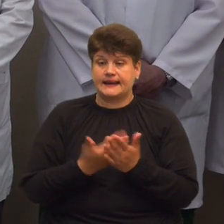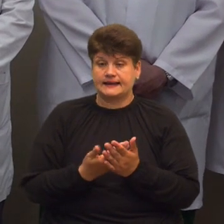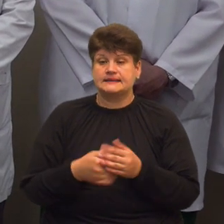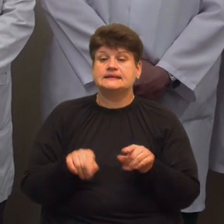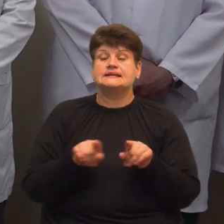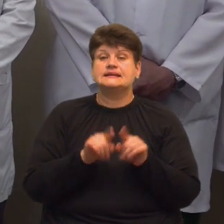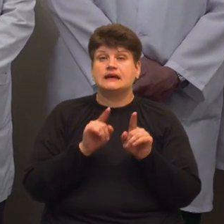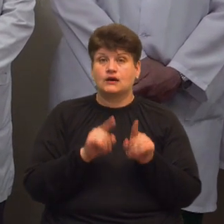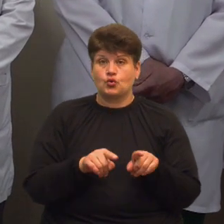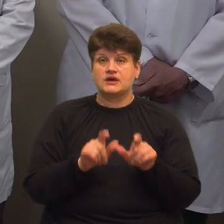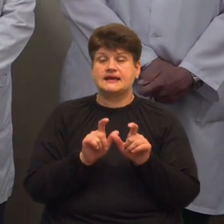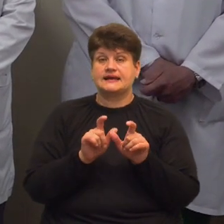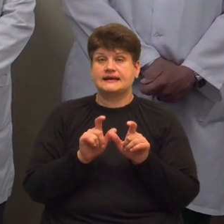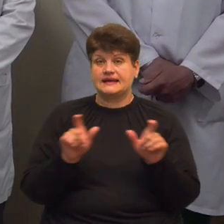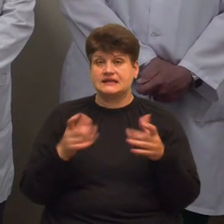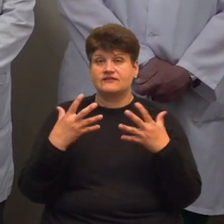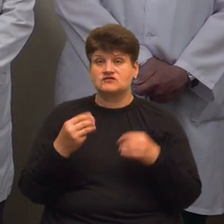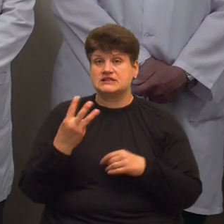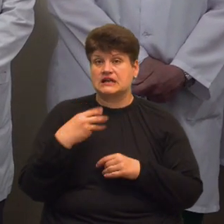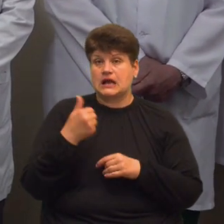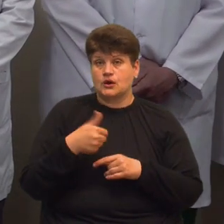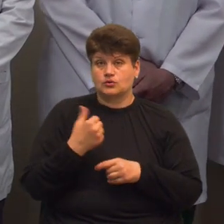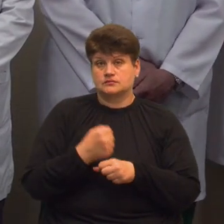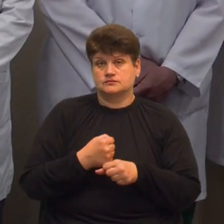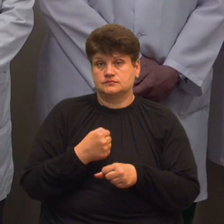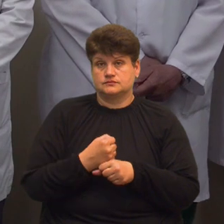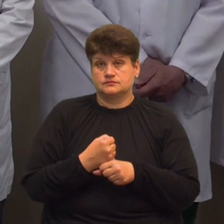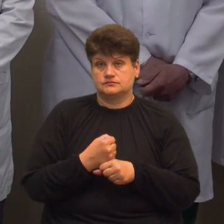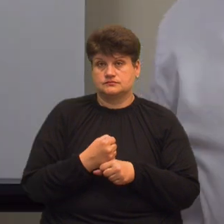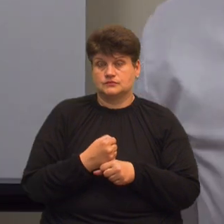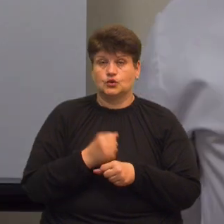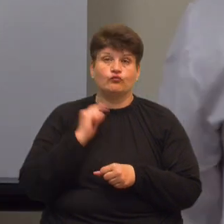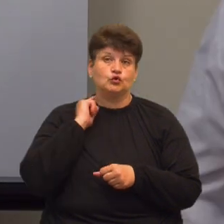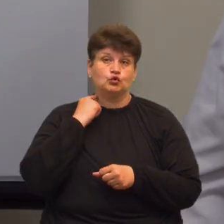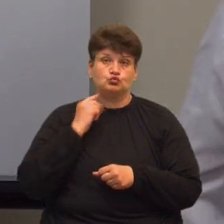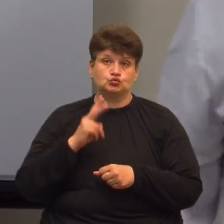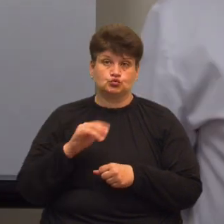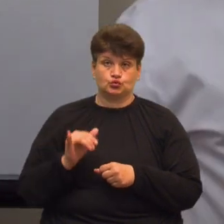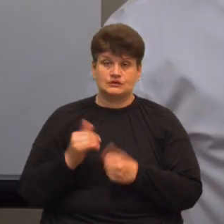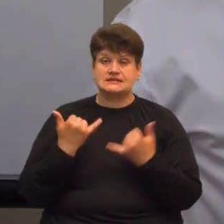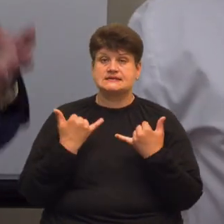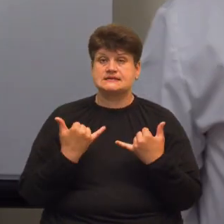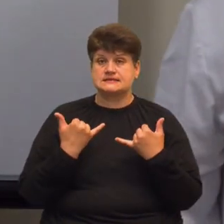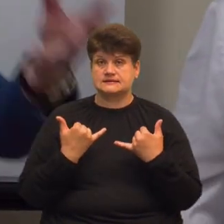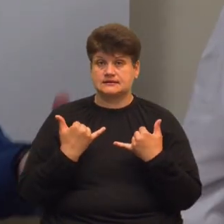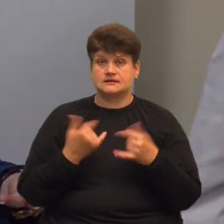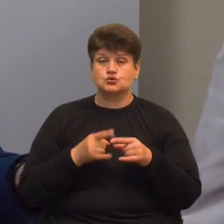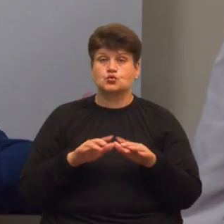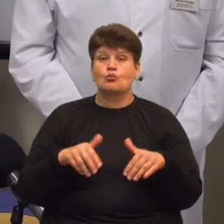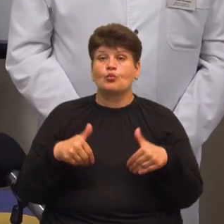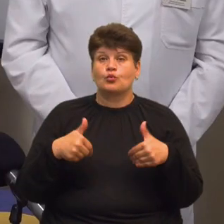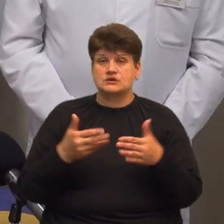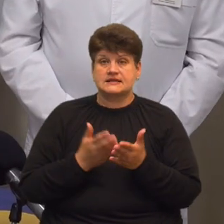вже три роки успішно функціонує, це в Луцьку. Наразі, каже Ольга Єрмоленко, цю пропозицію